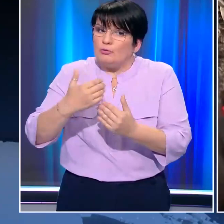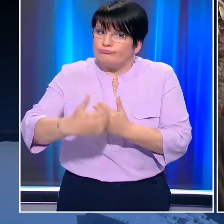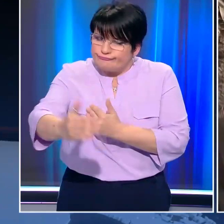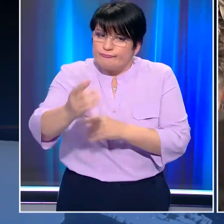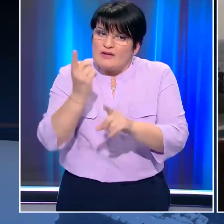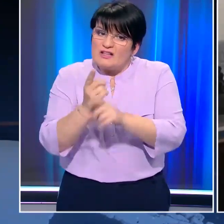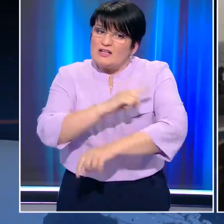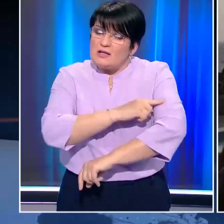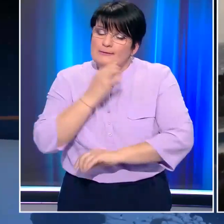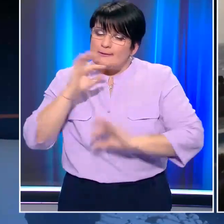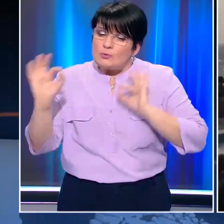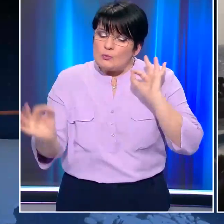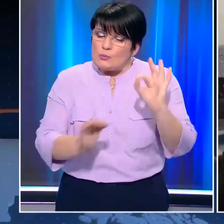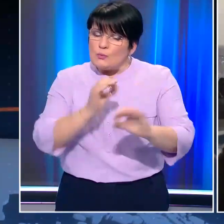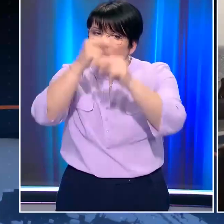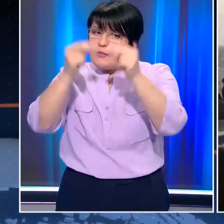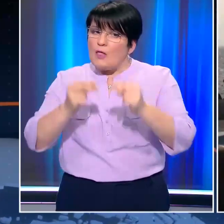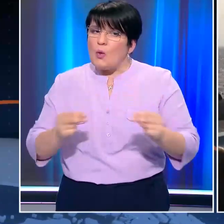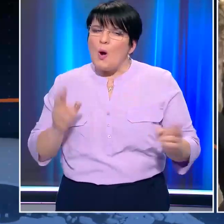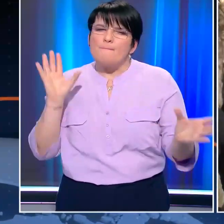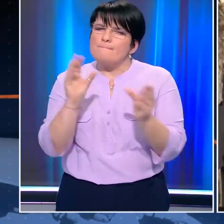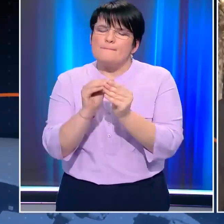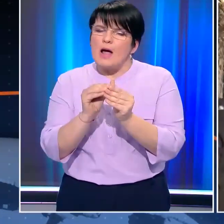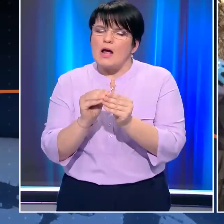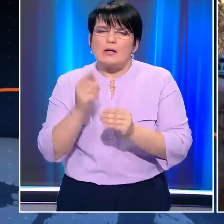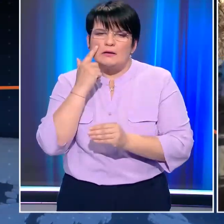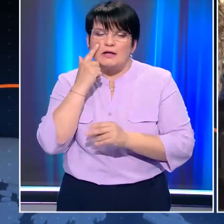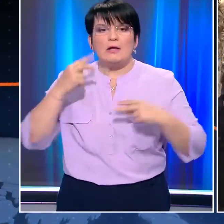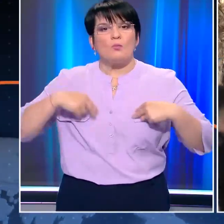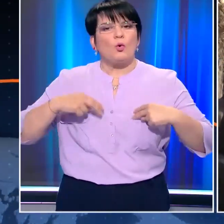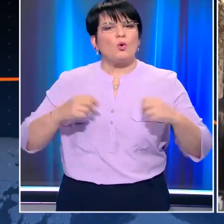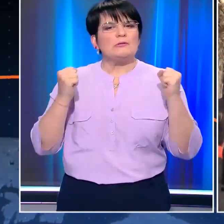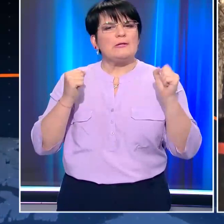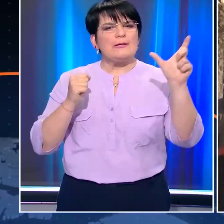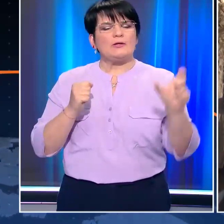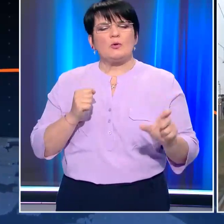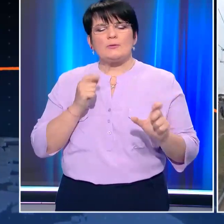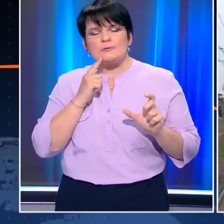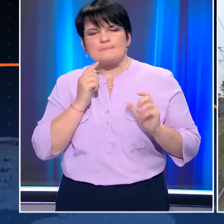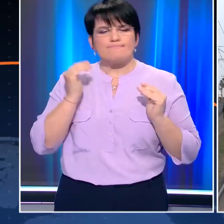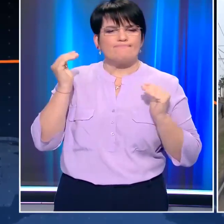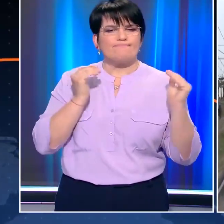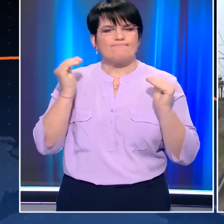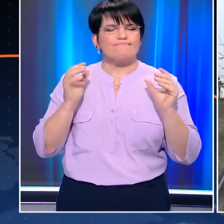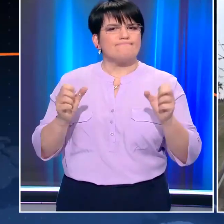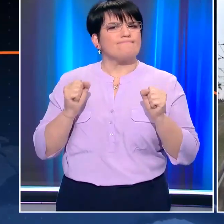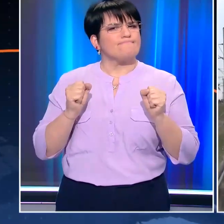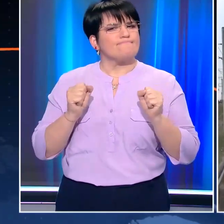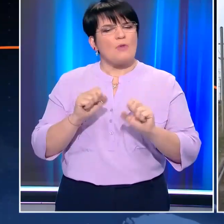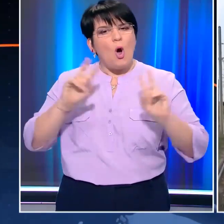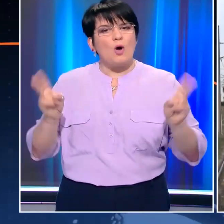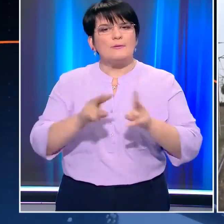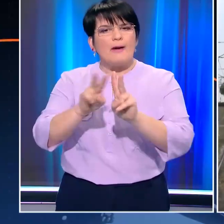ειδικοί μελετούν τα επιδημιολογικά δεδομένα που θα κρίνουν την επόμενη ημέρα, με τον Υπουργό Υγείας να εμφανίζεται διστακτικός για συγκεκριμένη ημερομηνία ανοίγματος